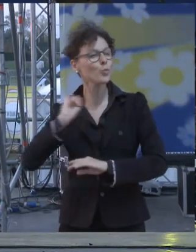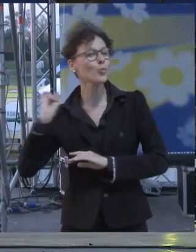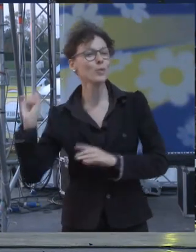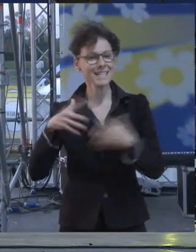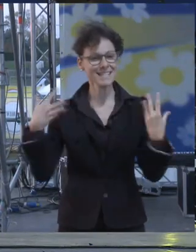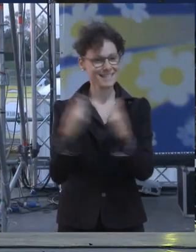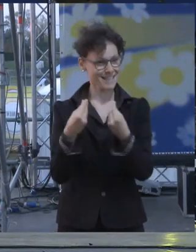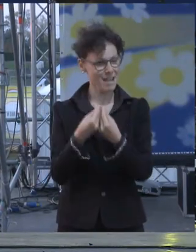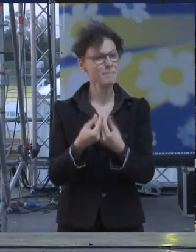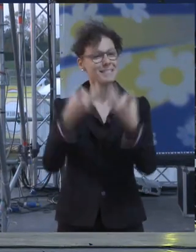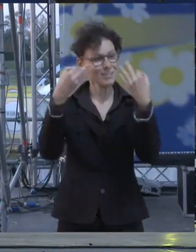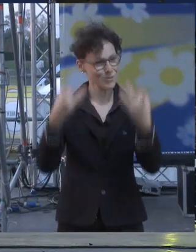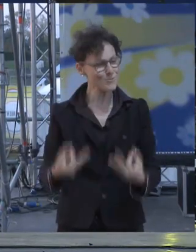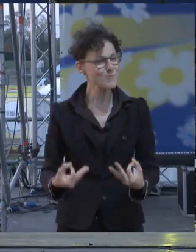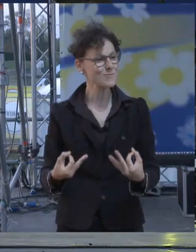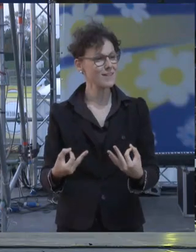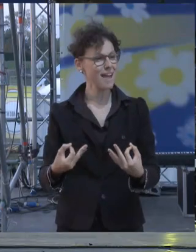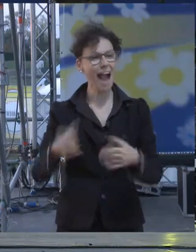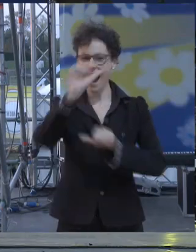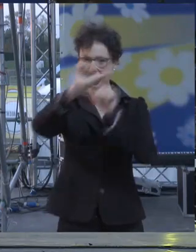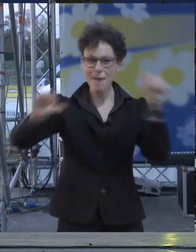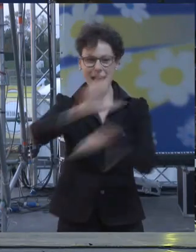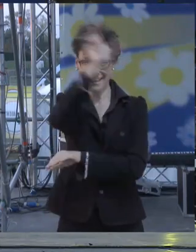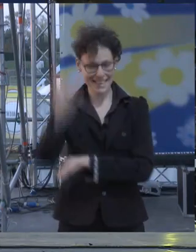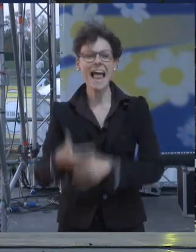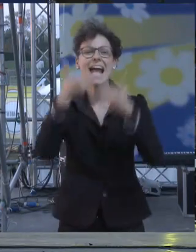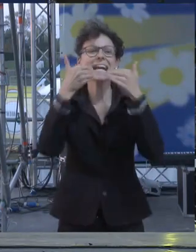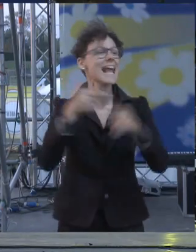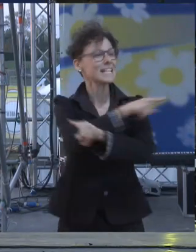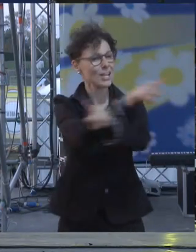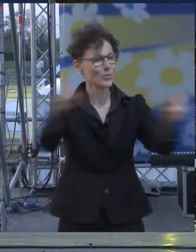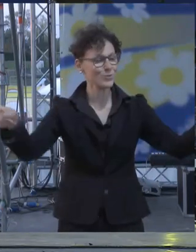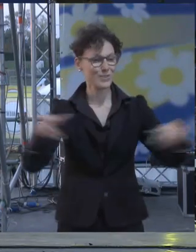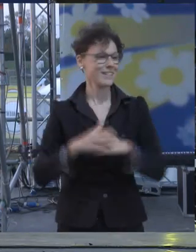io sono certa che potremmo veramente cambiare questo paese grazie a tutti e a tutte